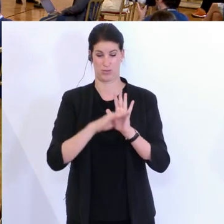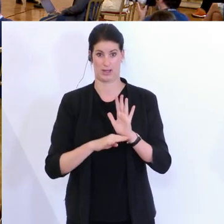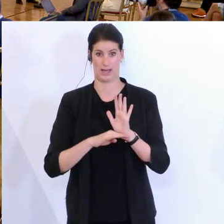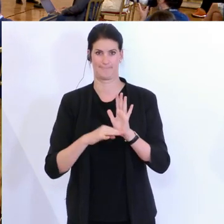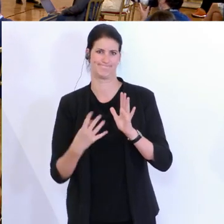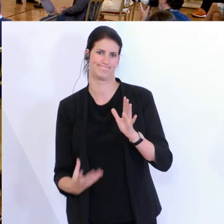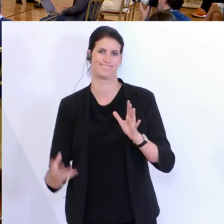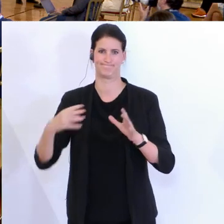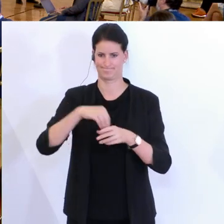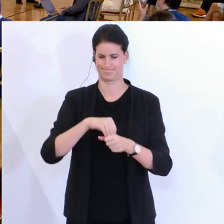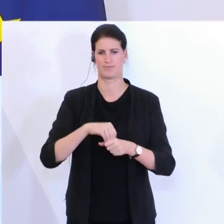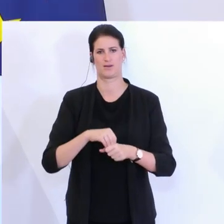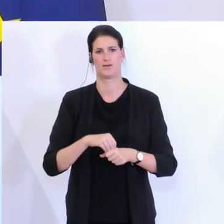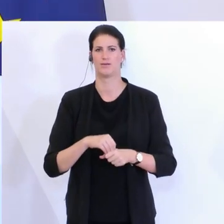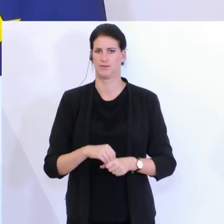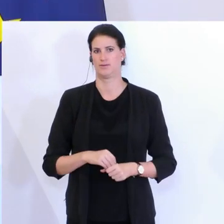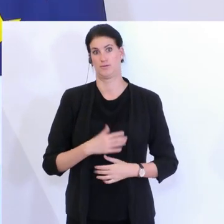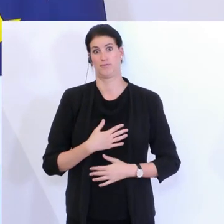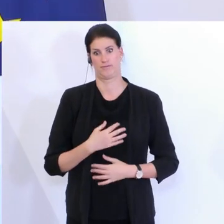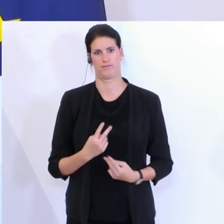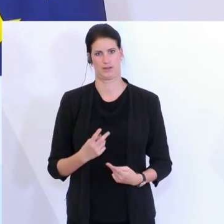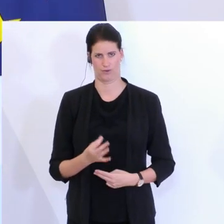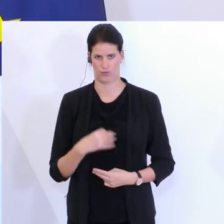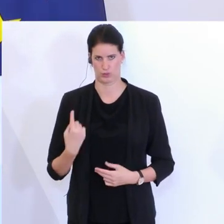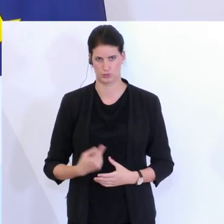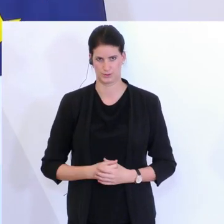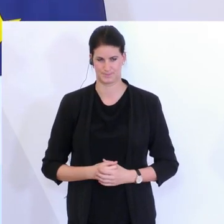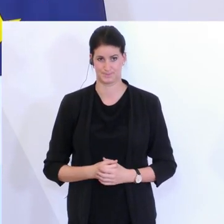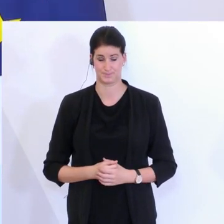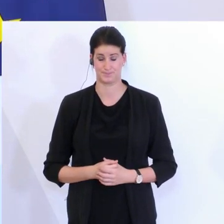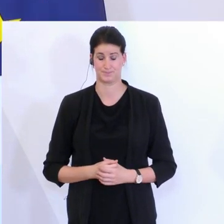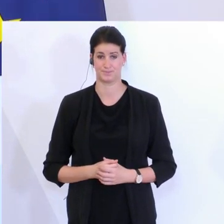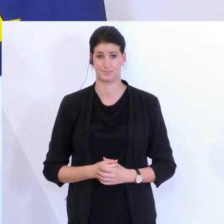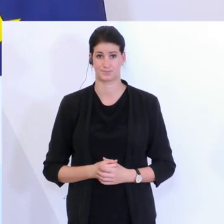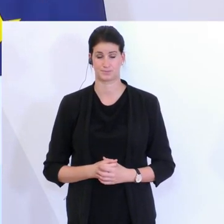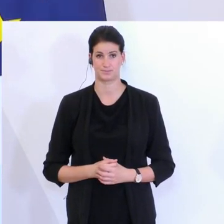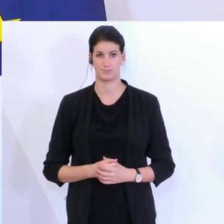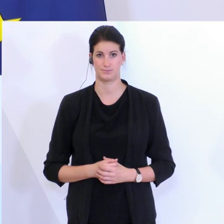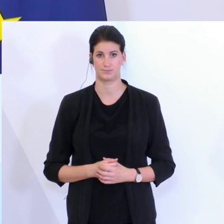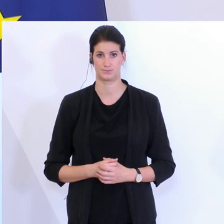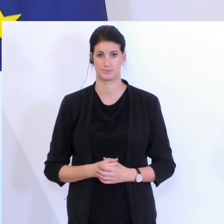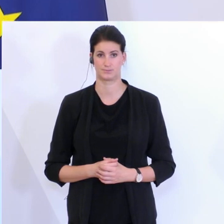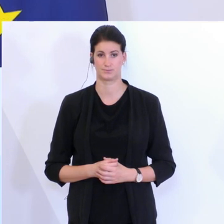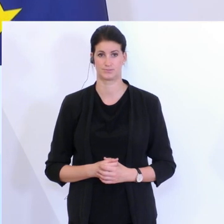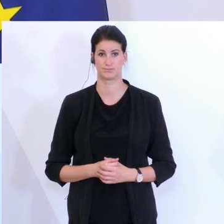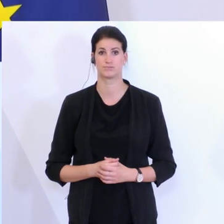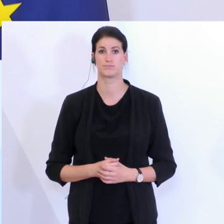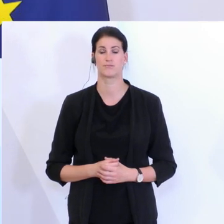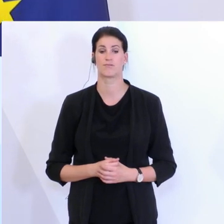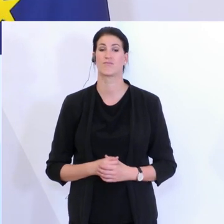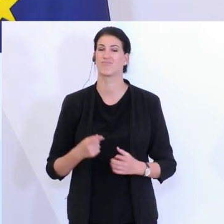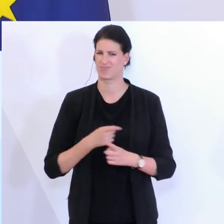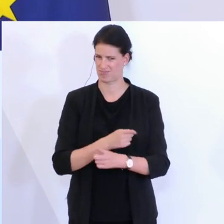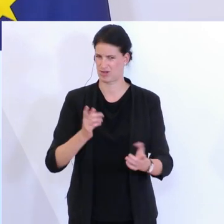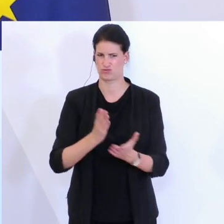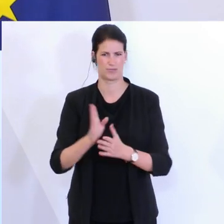starten lassen konnten. Wie alle mitbekommen haben, war es vor allem eine große logistische, aber auch